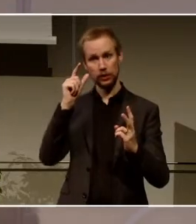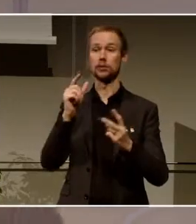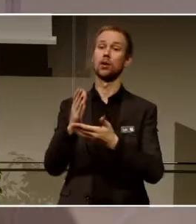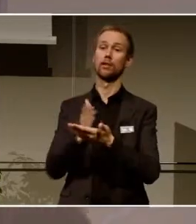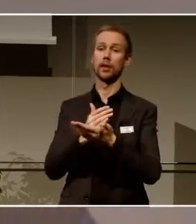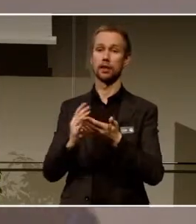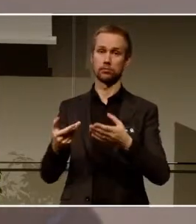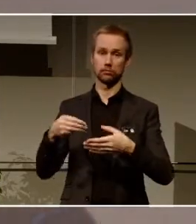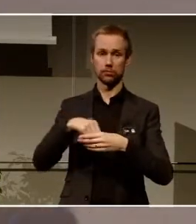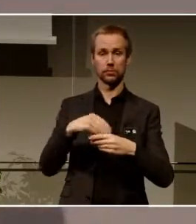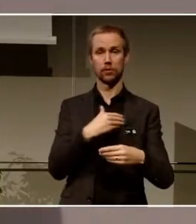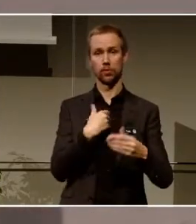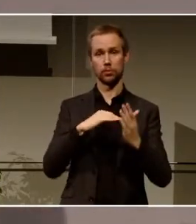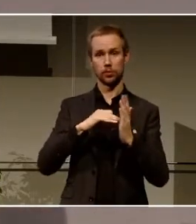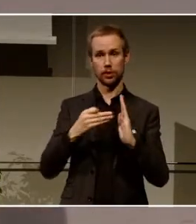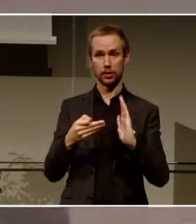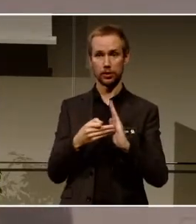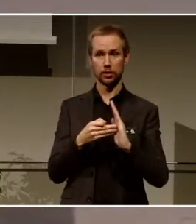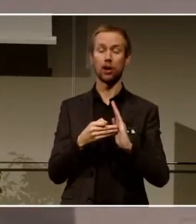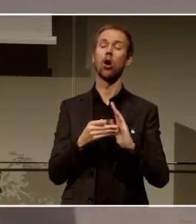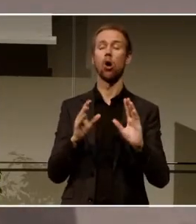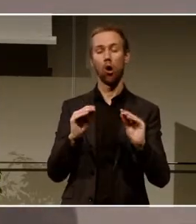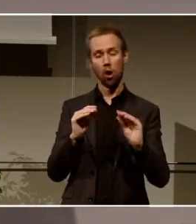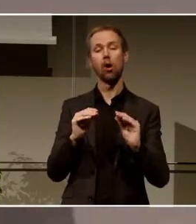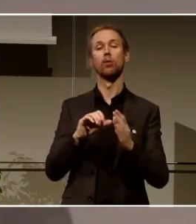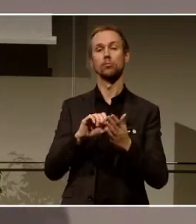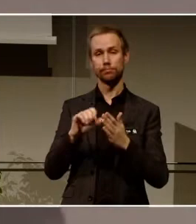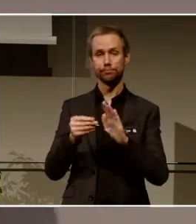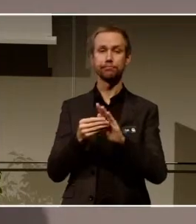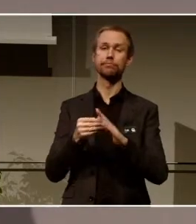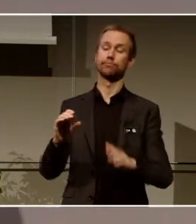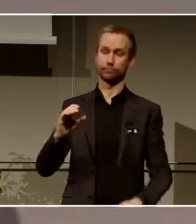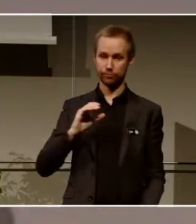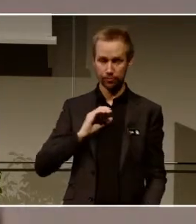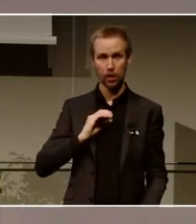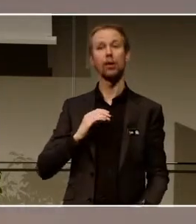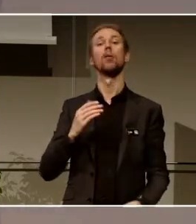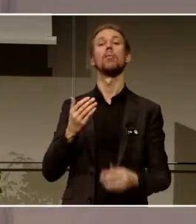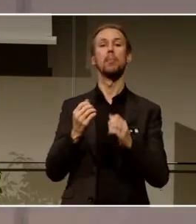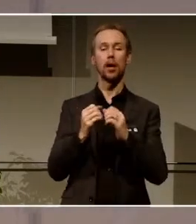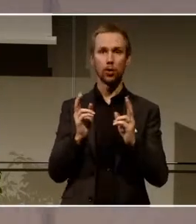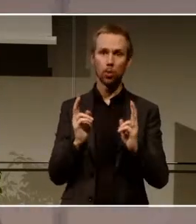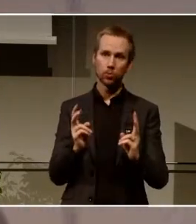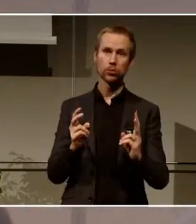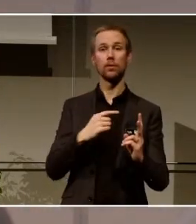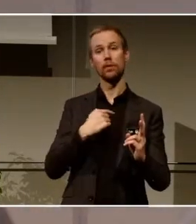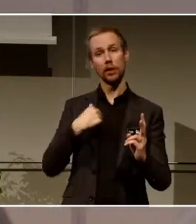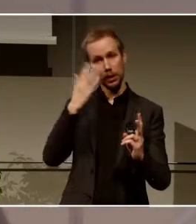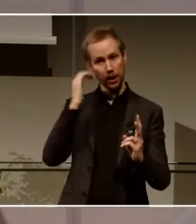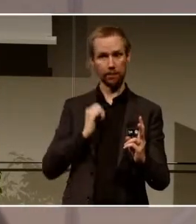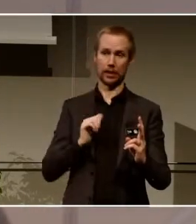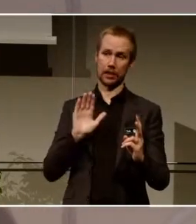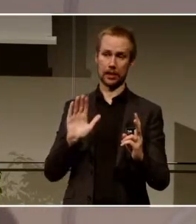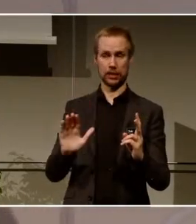inte bara för att vi får finansiering den vägen. Utan det är också för att vi får ta del av varandras kompetens. Och det ger